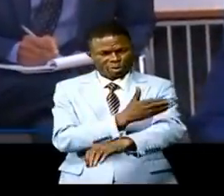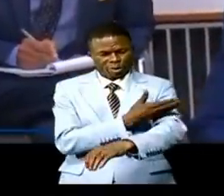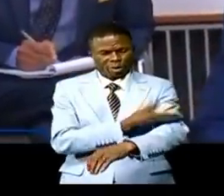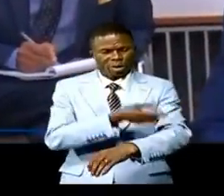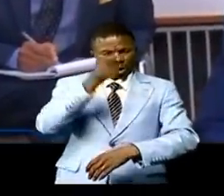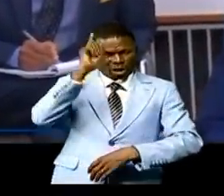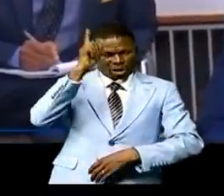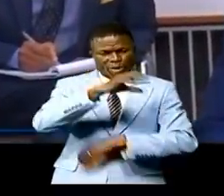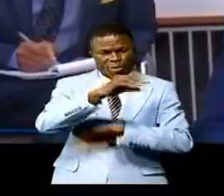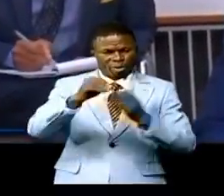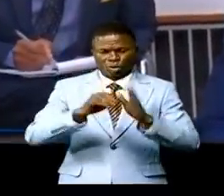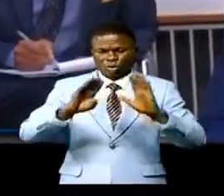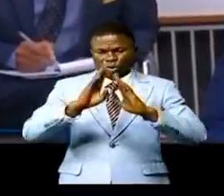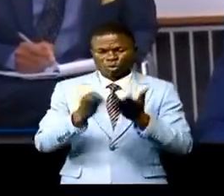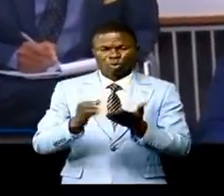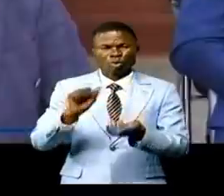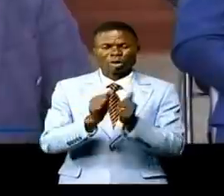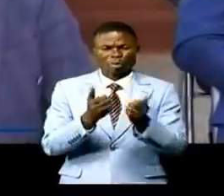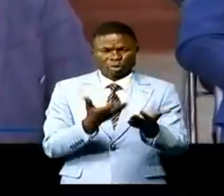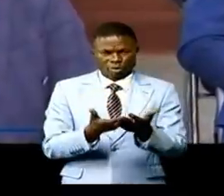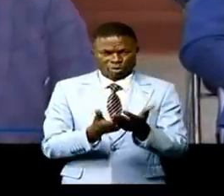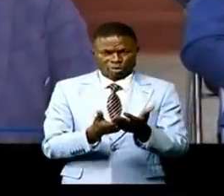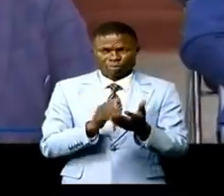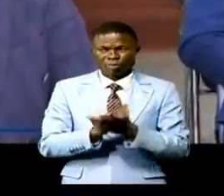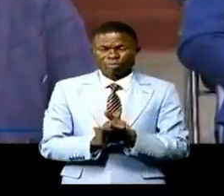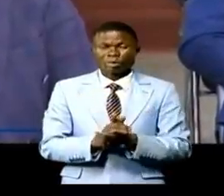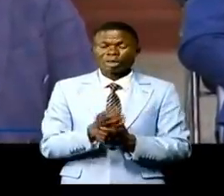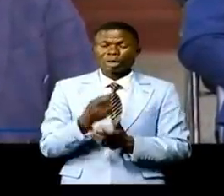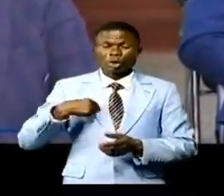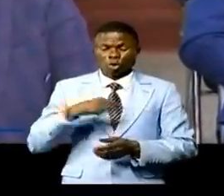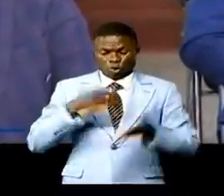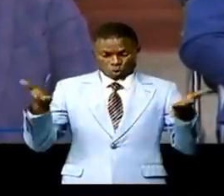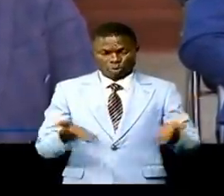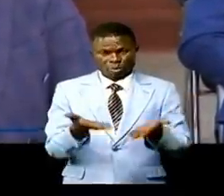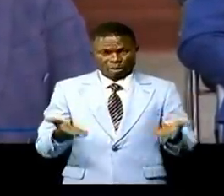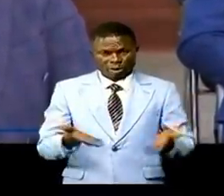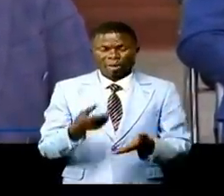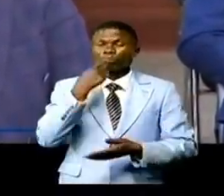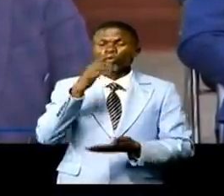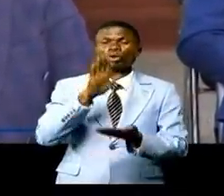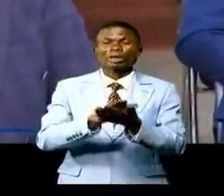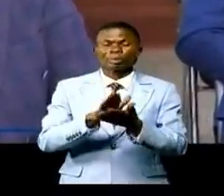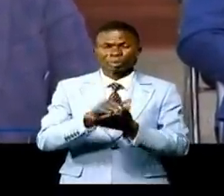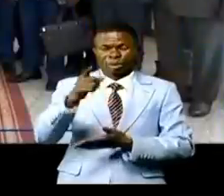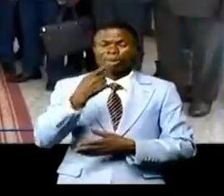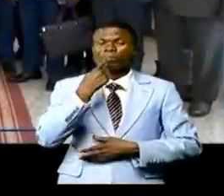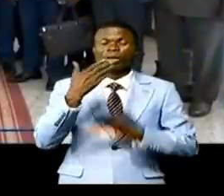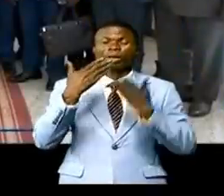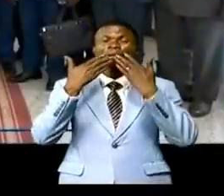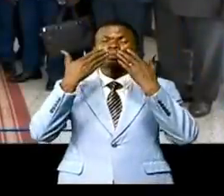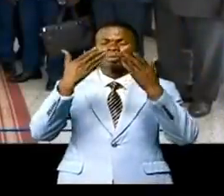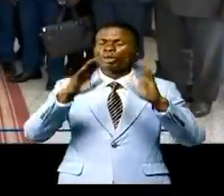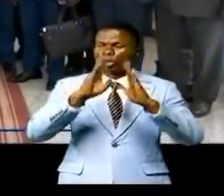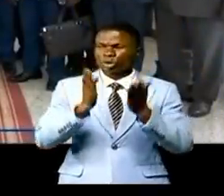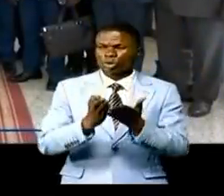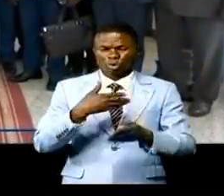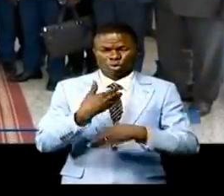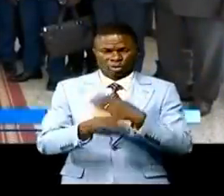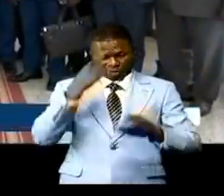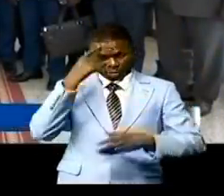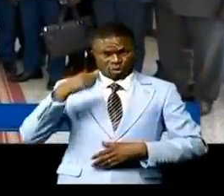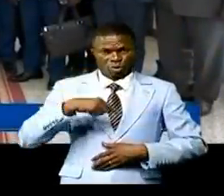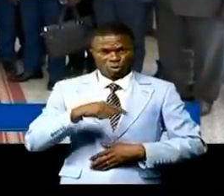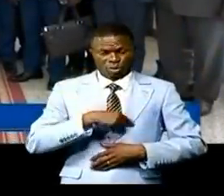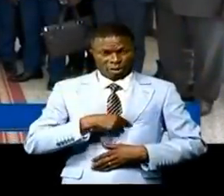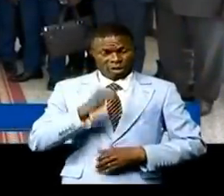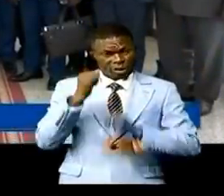'homme au centre de ses préoccupations. Si nous sommes là, c'est pour les remercier. C'est pour lui dire merci pour tout ce qu'il a fait. Parce